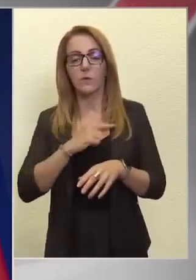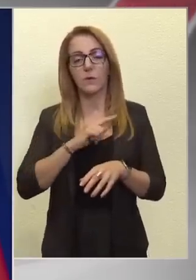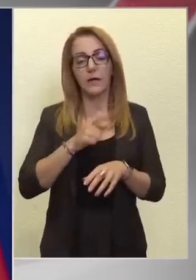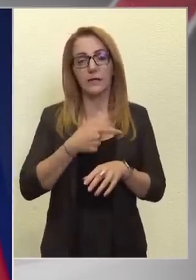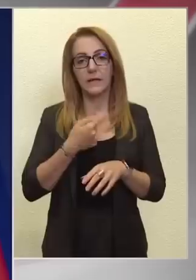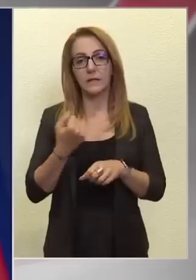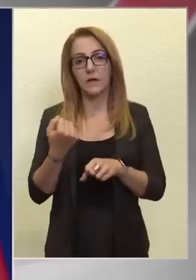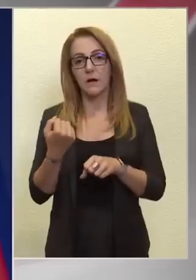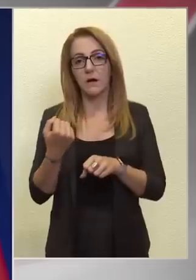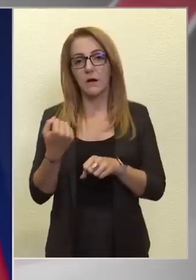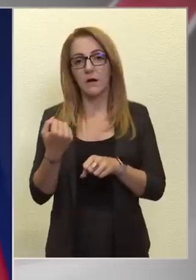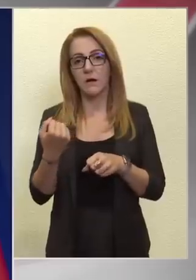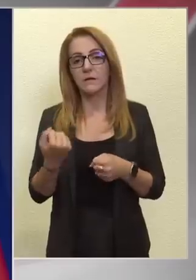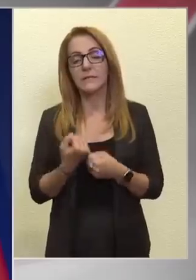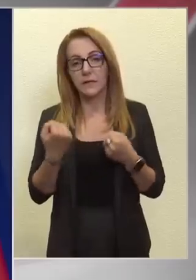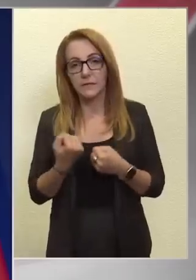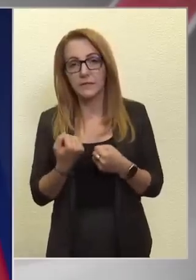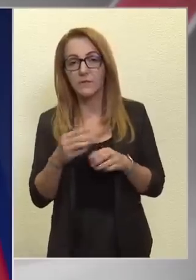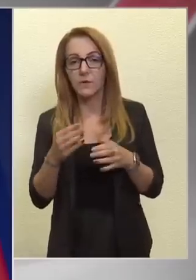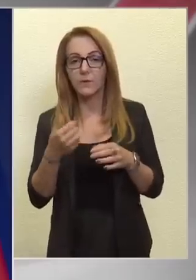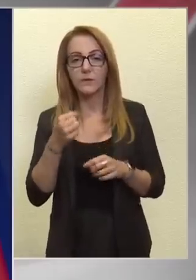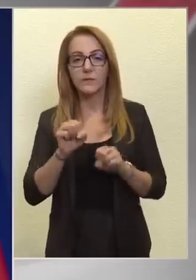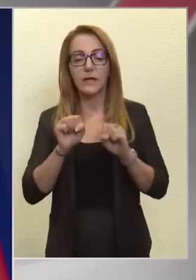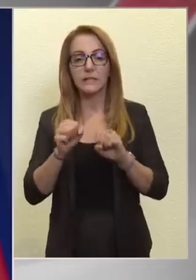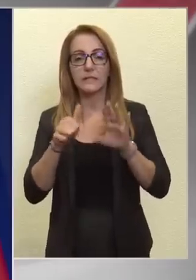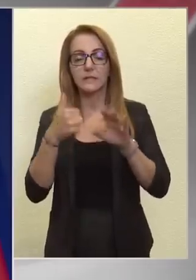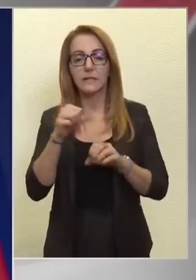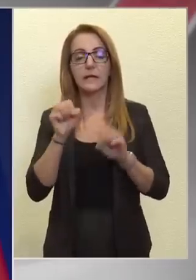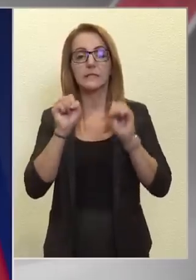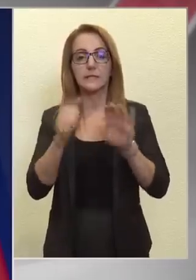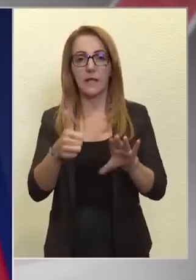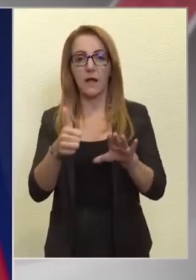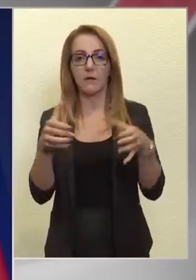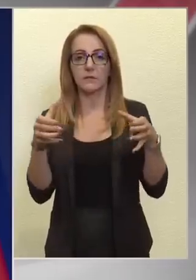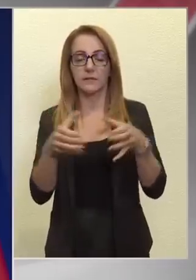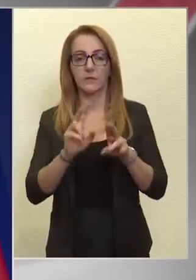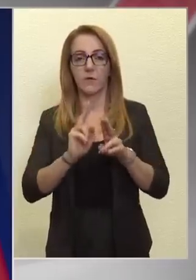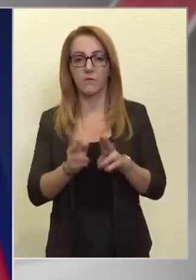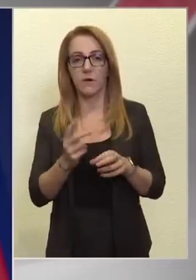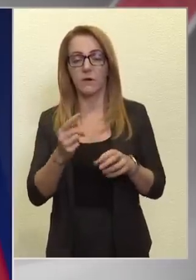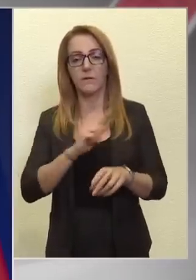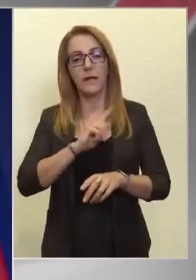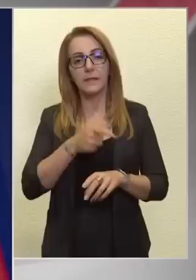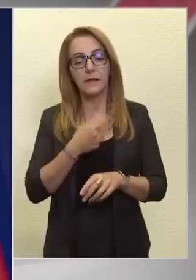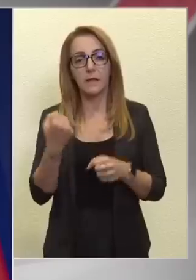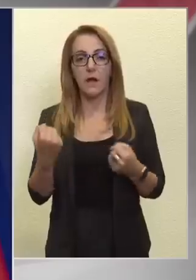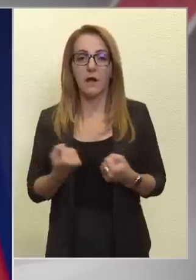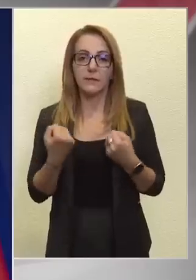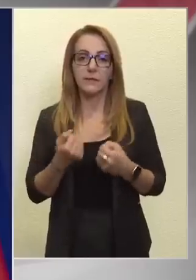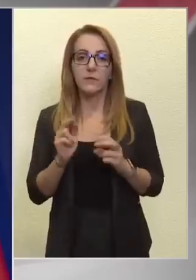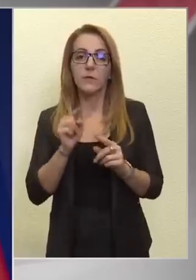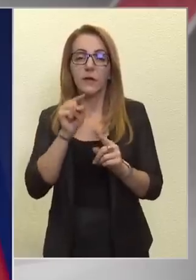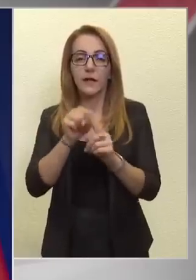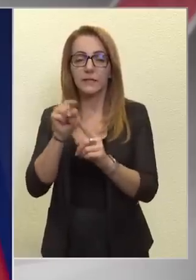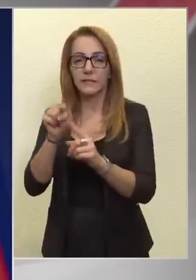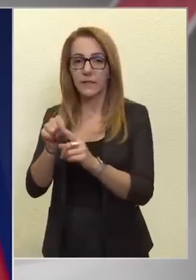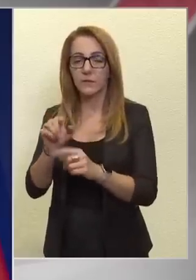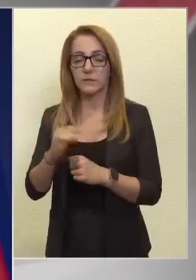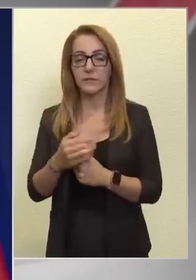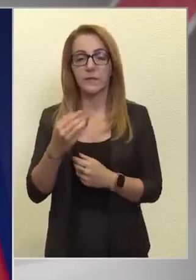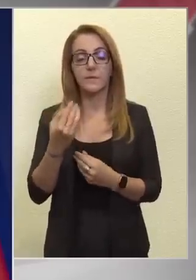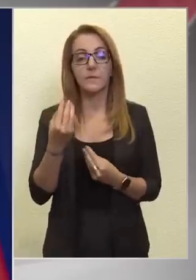néztük ezt, kb. 116 szektor van, aki energiaintenzív, és azt néztük, hogy hogyan kell céloznunk, hiszen